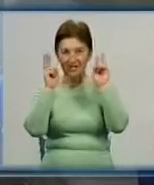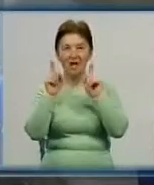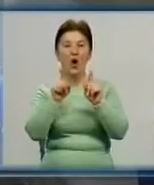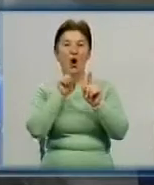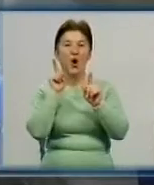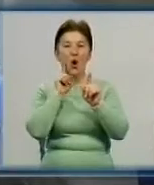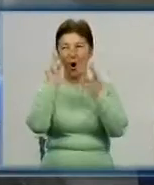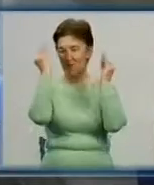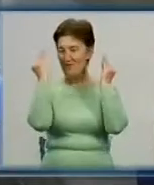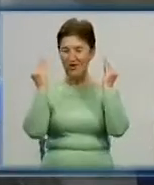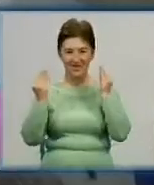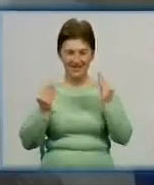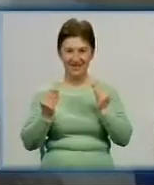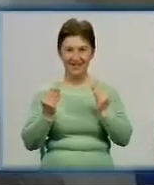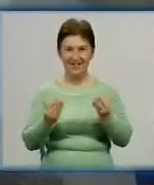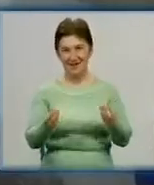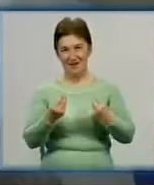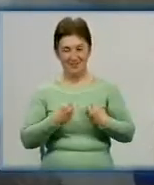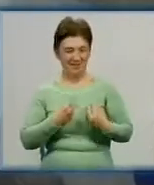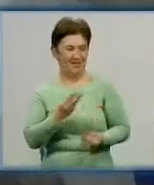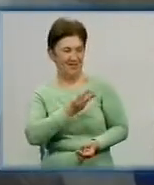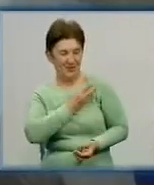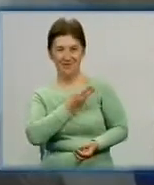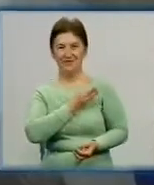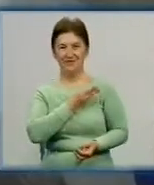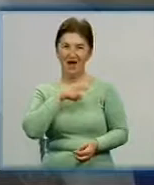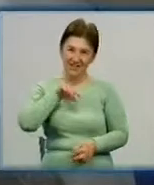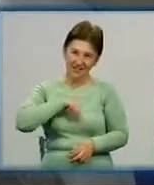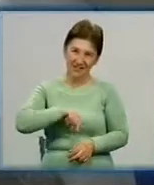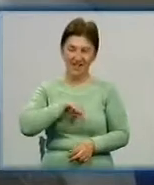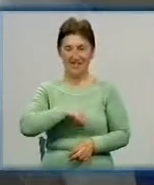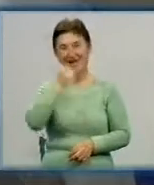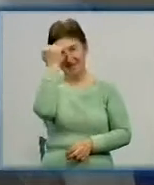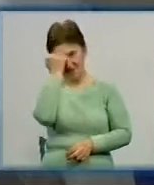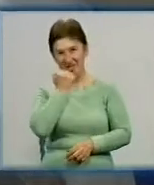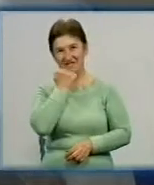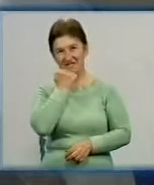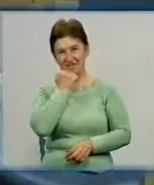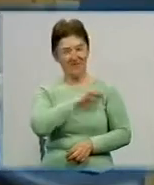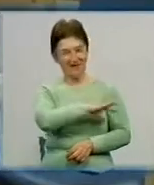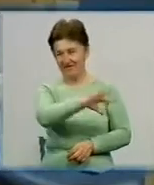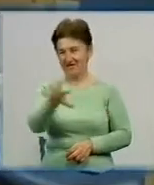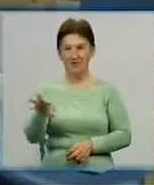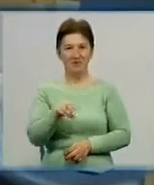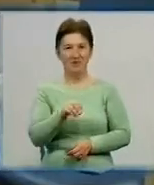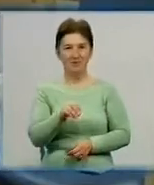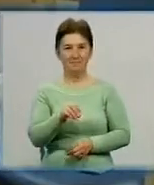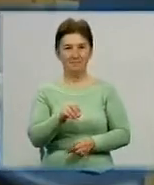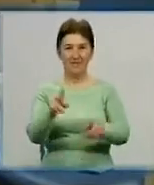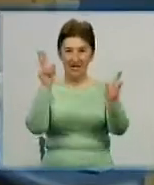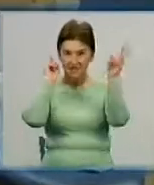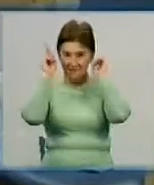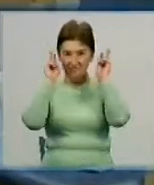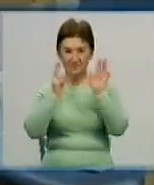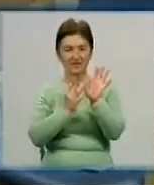нас, подали нам духу, настроєння. Дякую усім. Поряд під бокс стрижуть 90